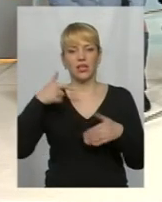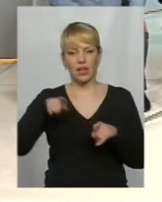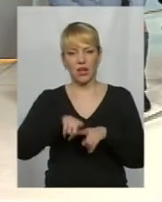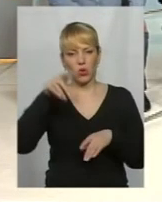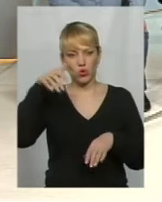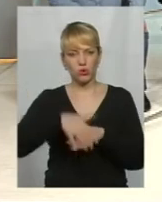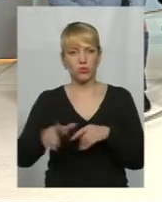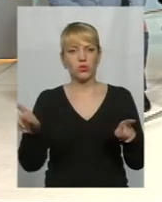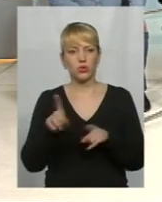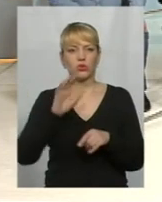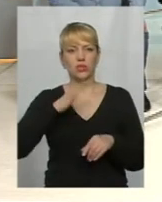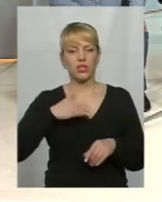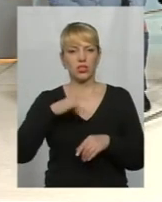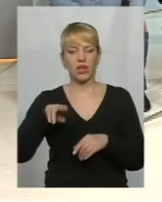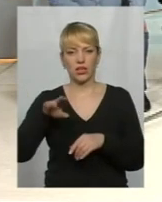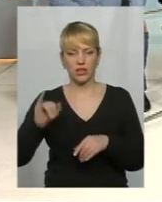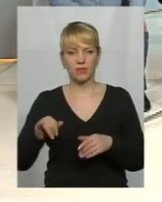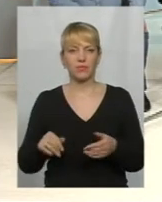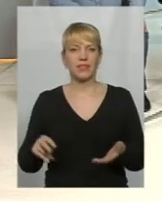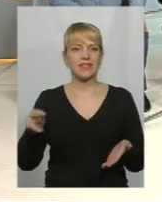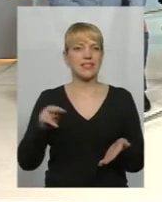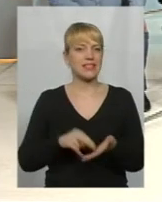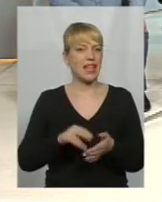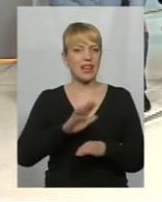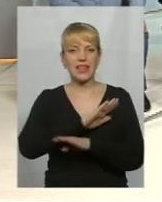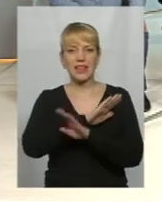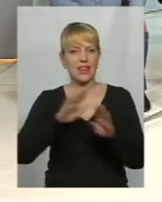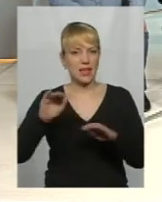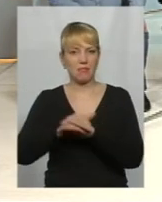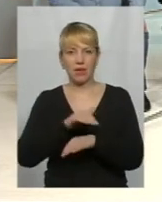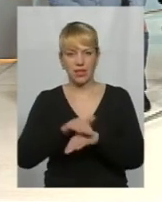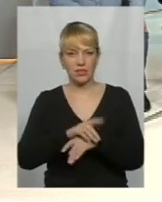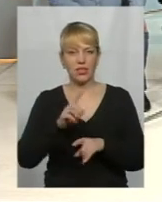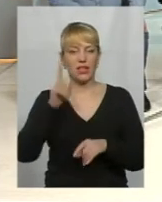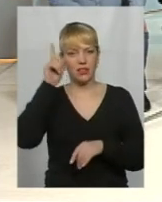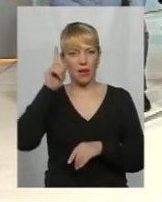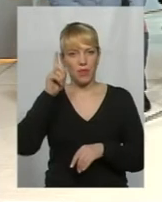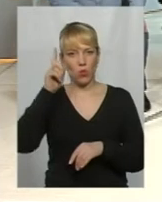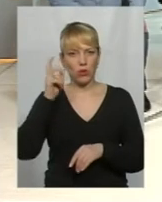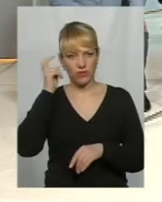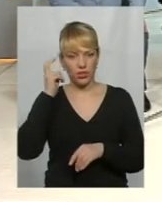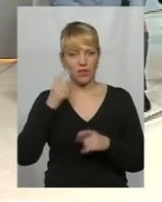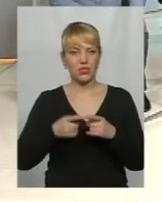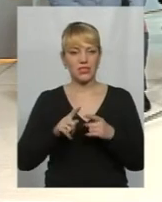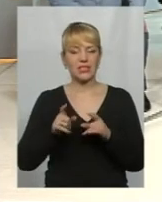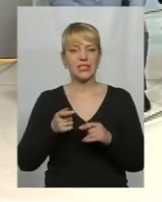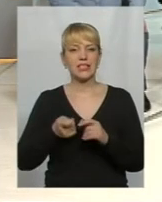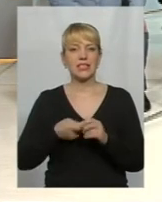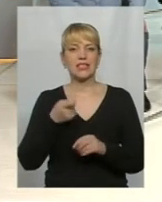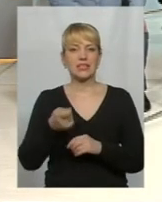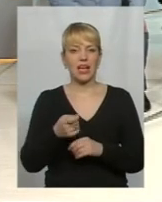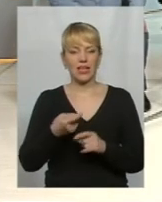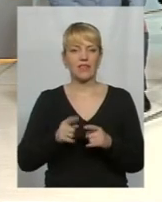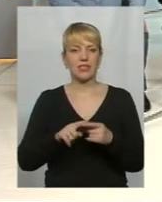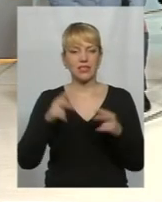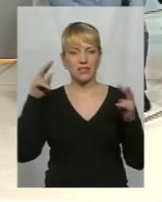наші ради стали так в немилість десь там на горі в Києві. Тому що, ну, ті заяви президента і Гросмана там сьогоднішні про це